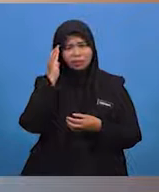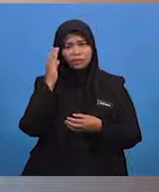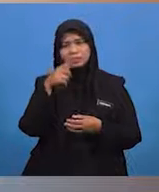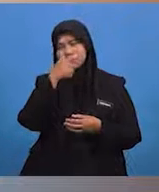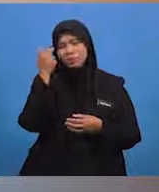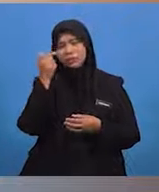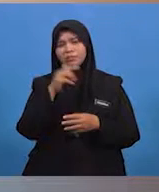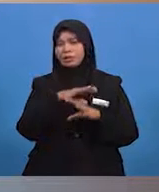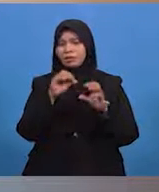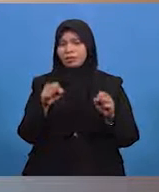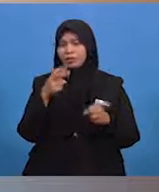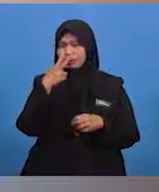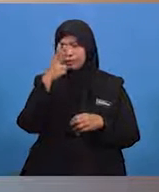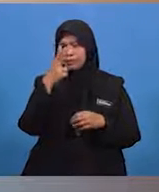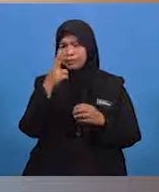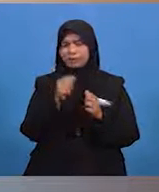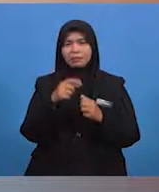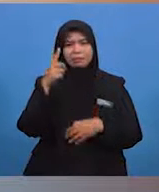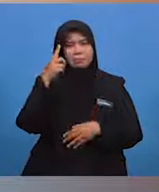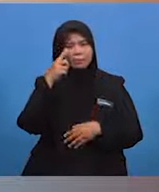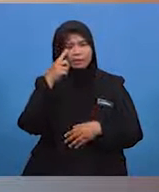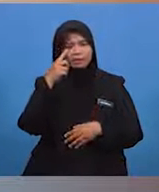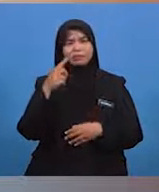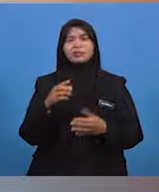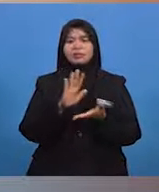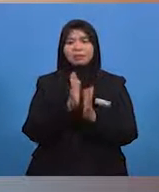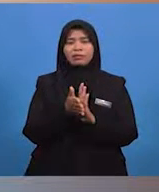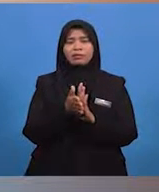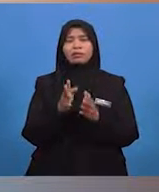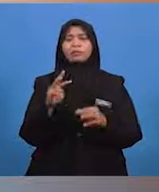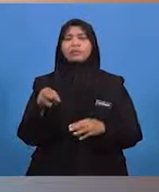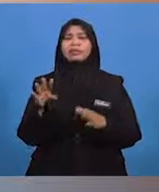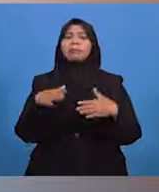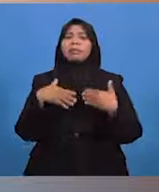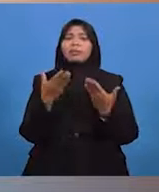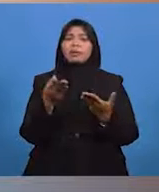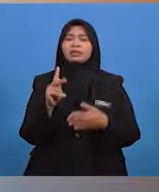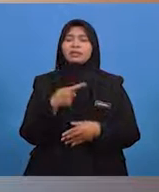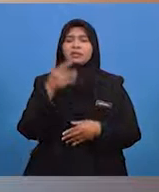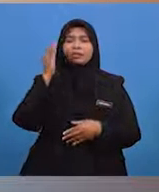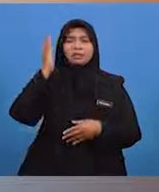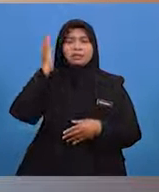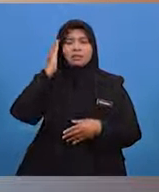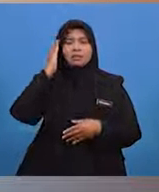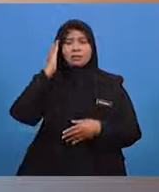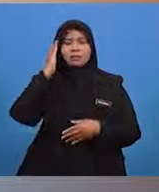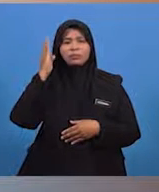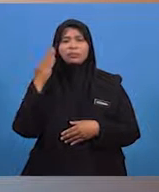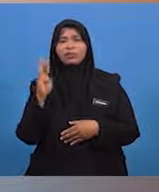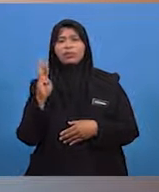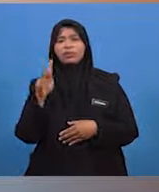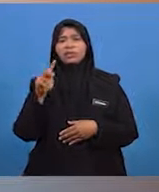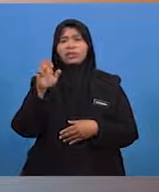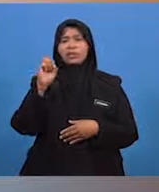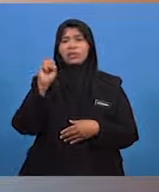dapat dilihat dengan mata kasar. Jadi murid-murid bagaimanakah kita tahu bahawa kesotan tanah telah